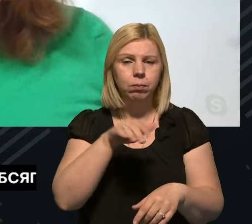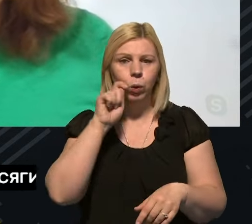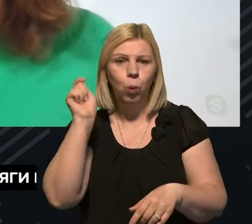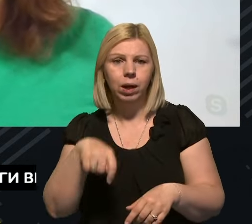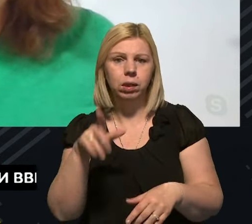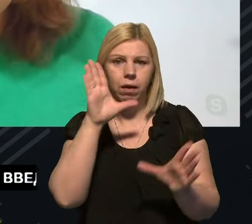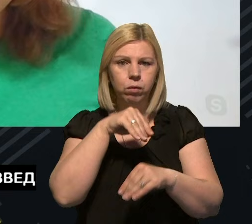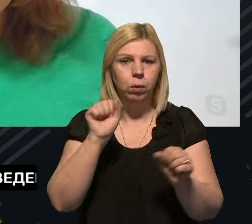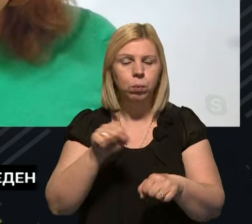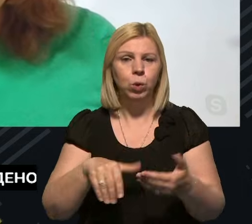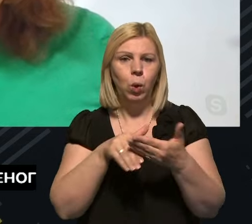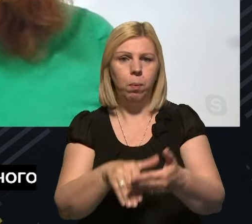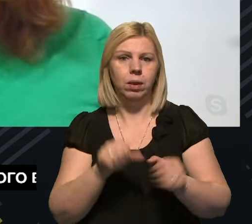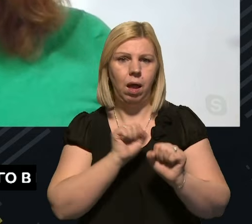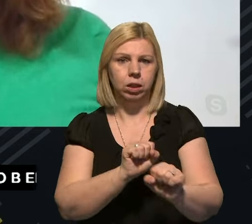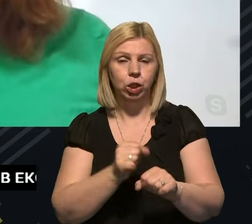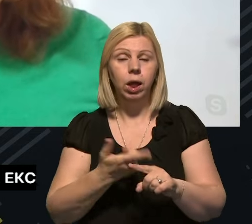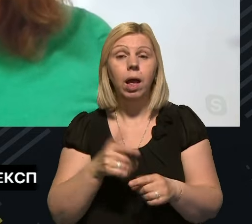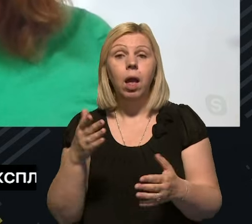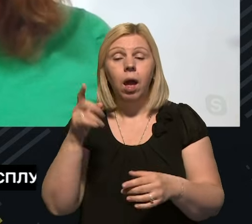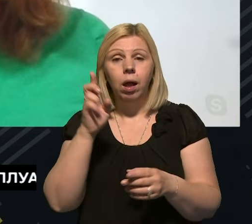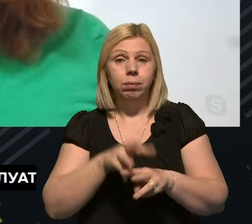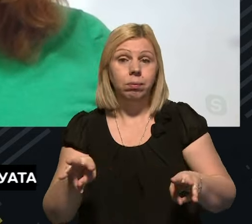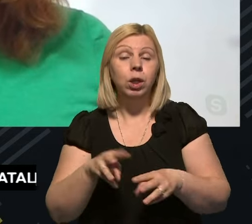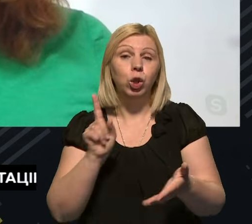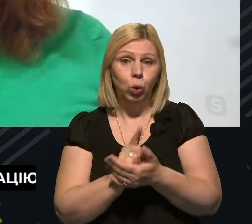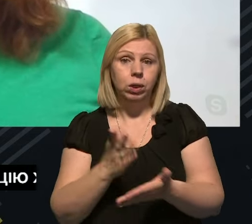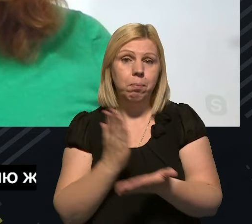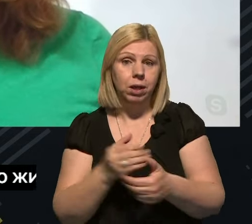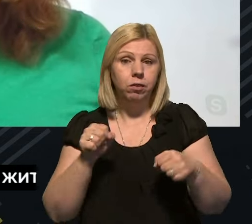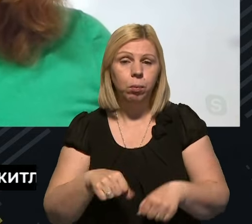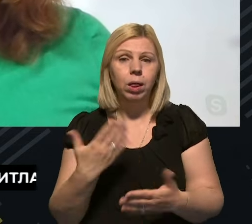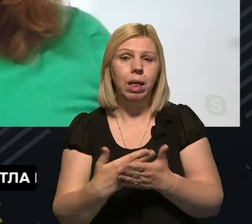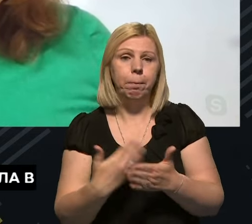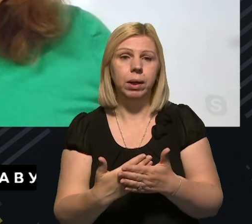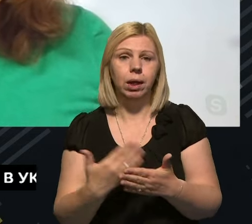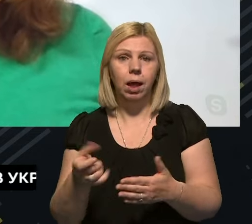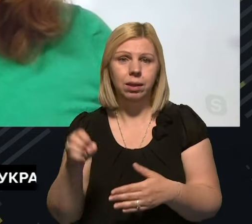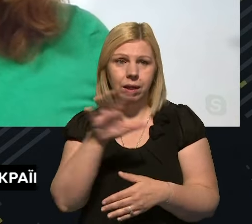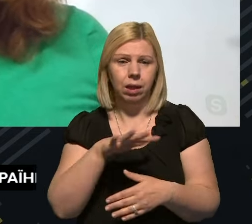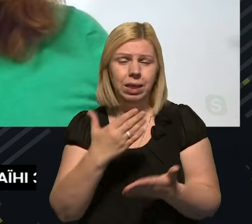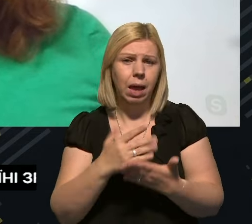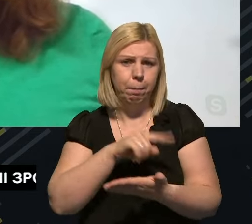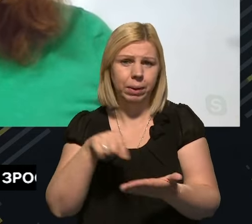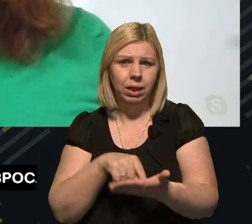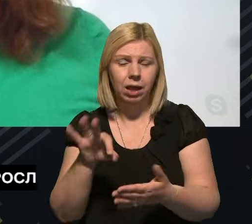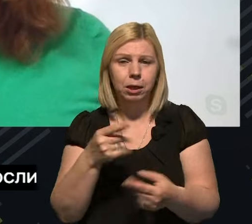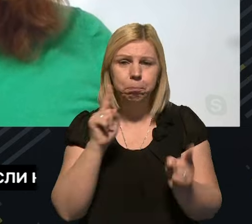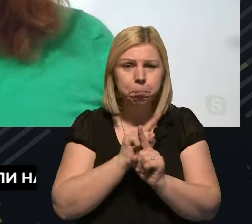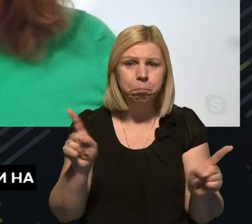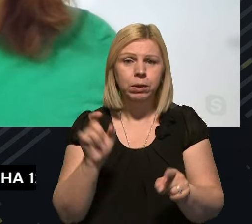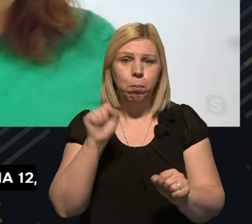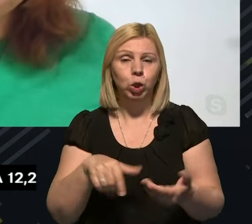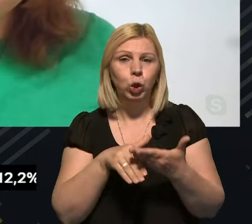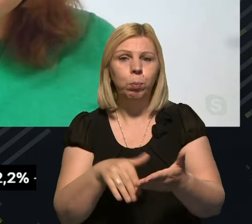які здатні будуть допомагати адвокатувати. Тому що уряд, звичайно, має свою спроможність, але, наприклад, є певні питання специфічні, які можуть